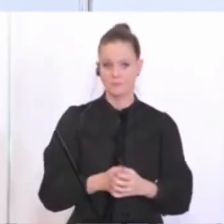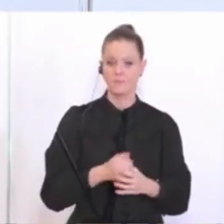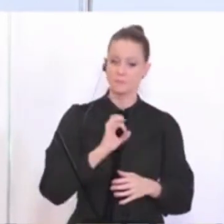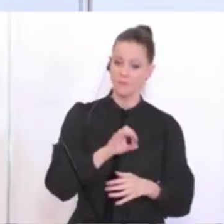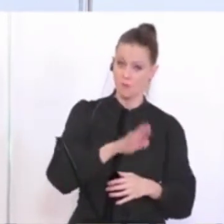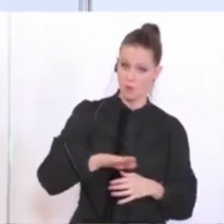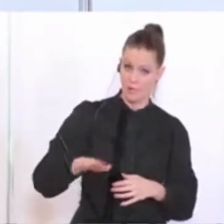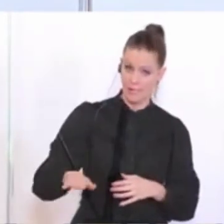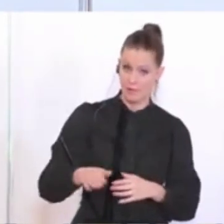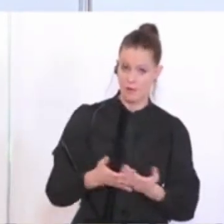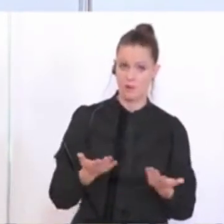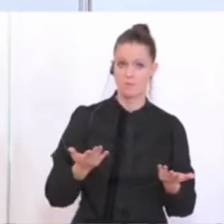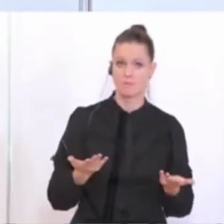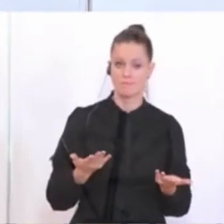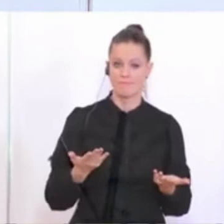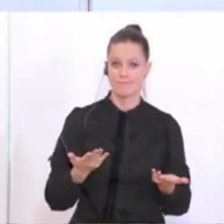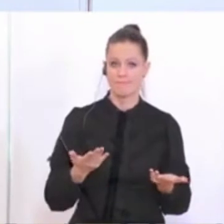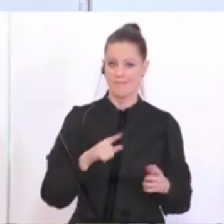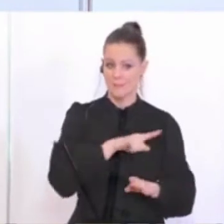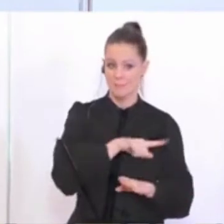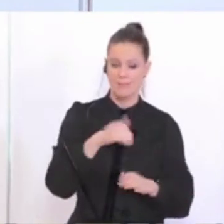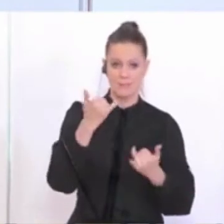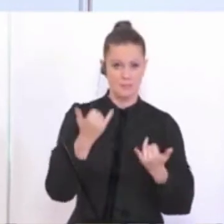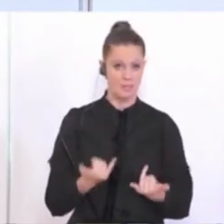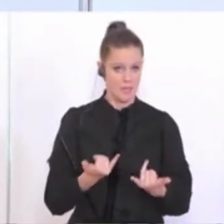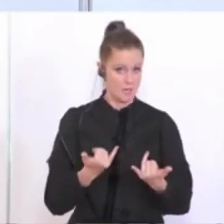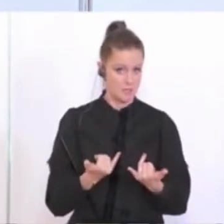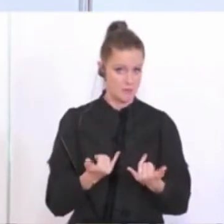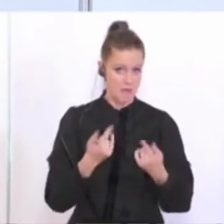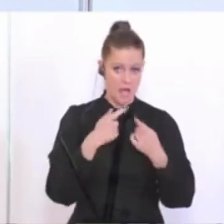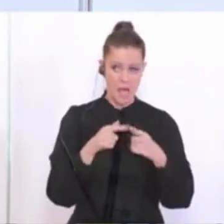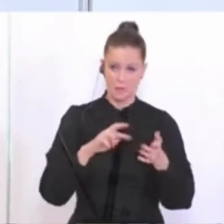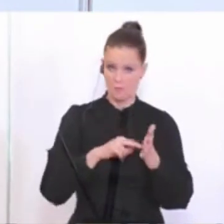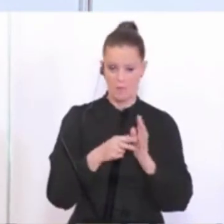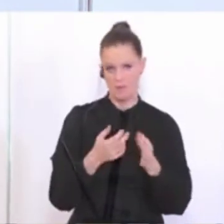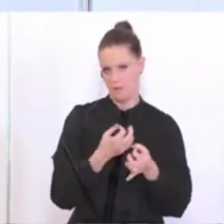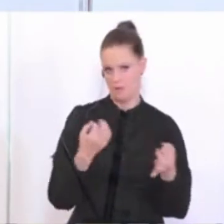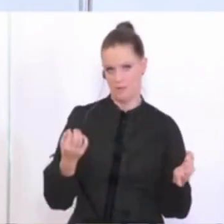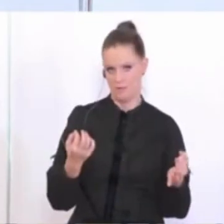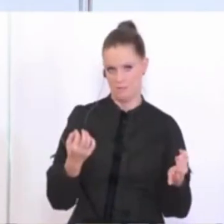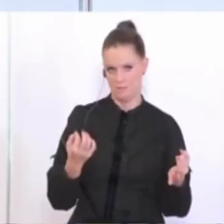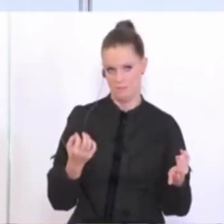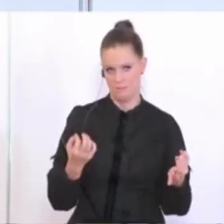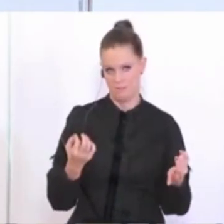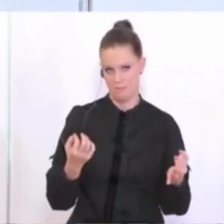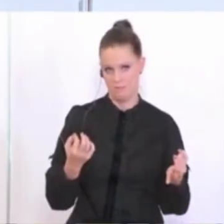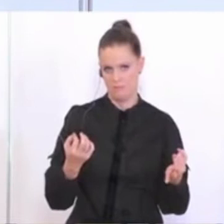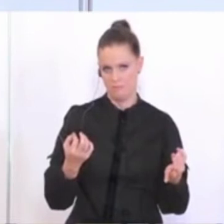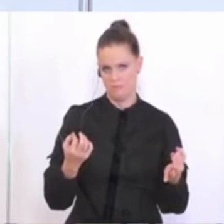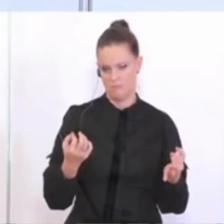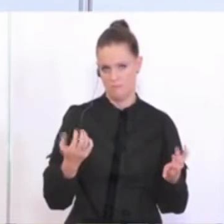Kinder, also bis jetzt ist hier nichts anderes vorgesehen. Das ist natürlich mit